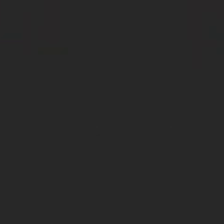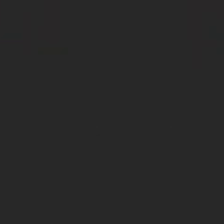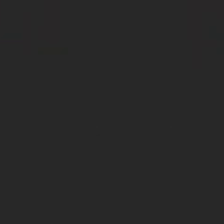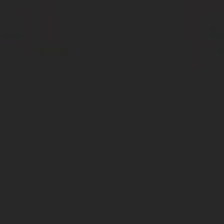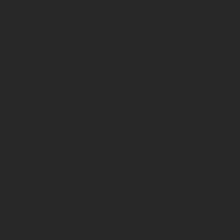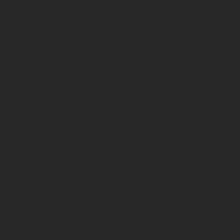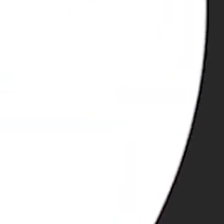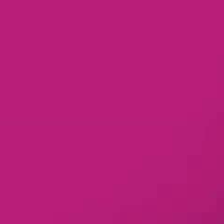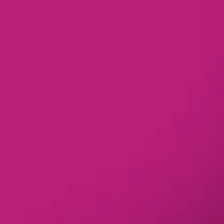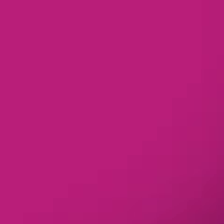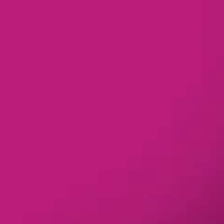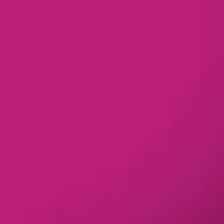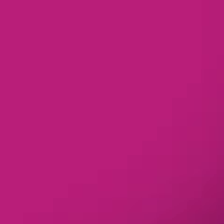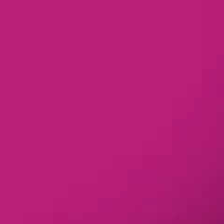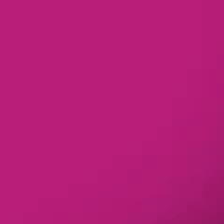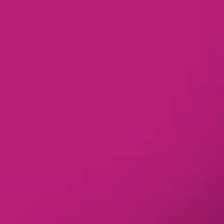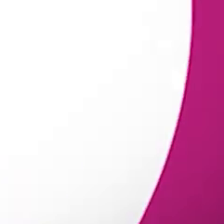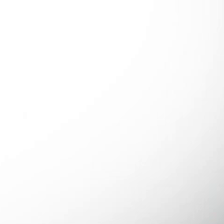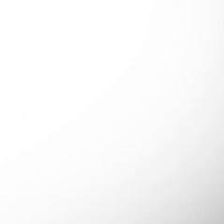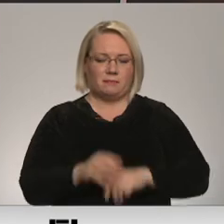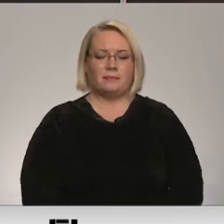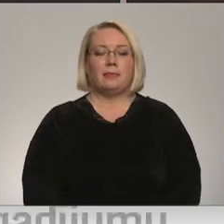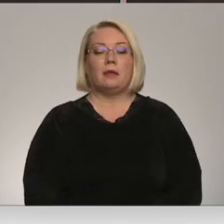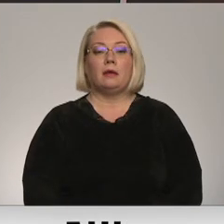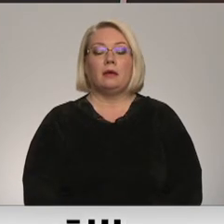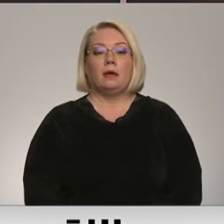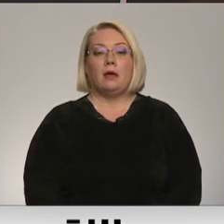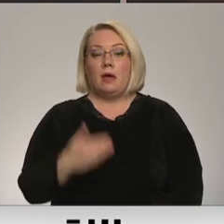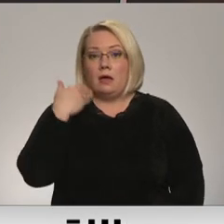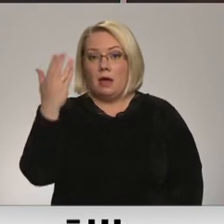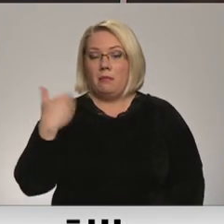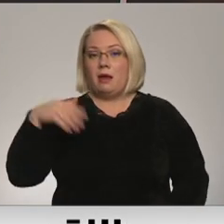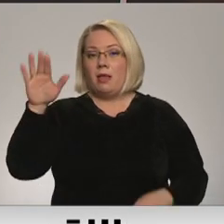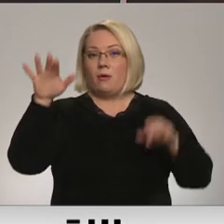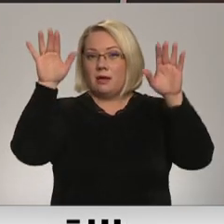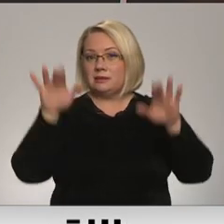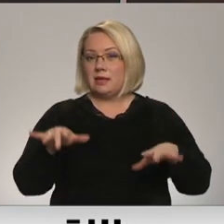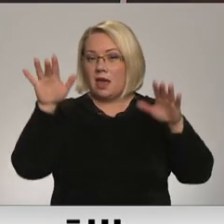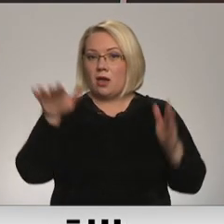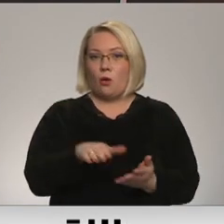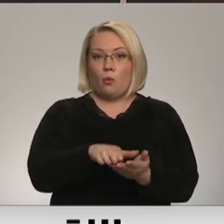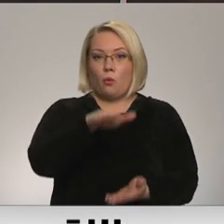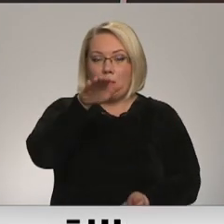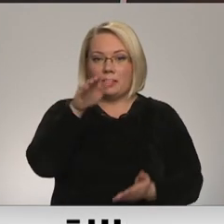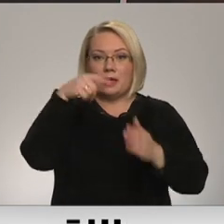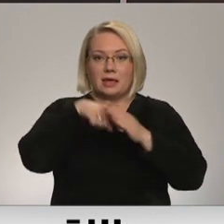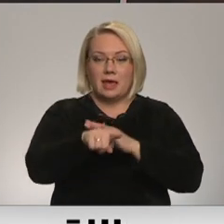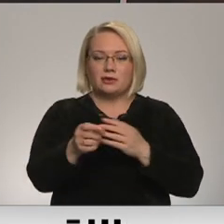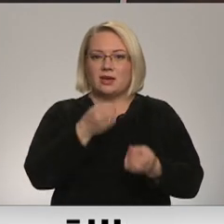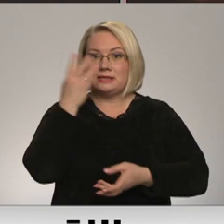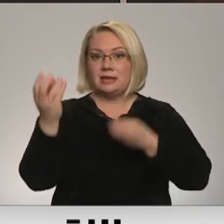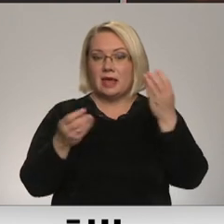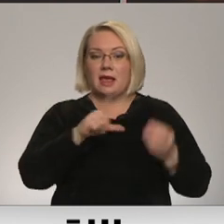Re! Viss ēters ir te! Kamēr ārā vēl sniega kupenas, iekšā jau ziedu.